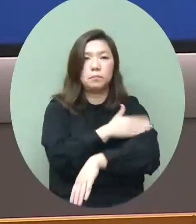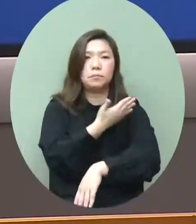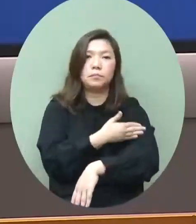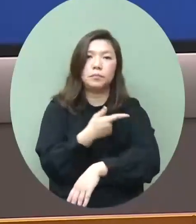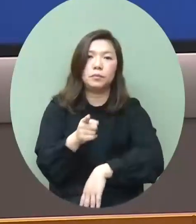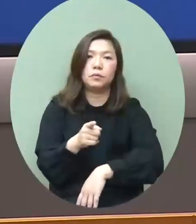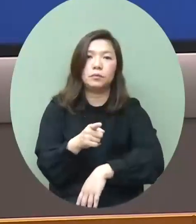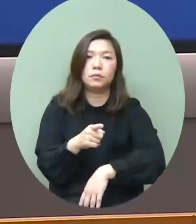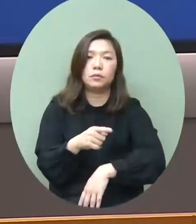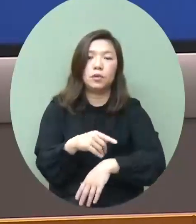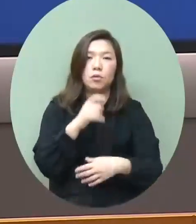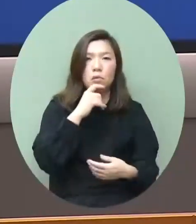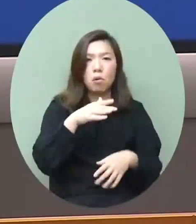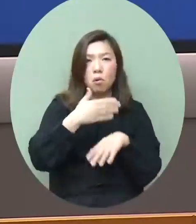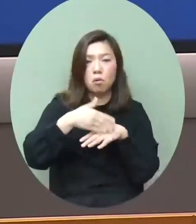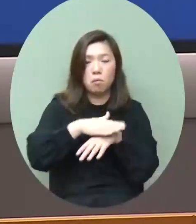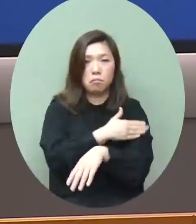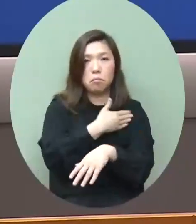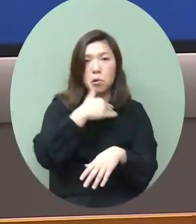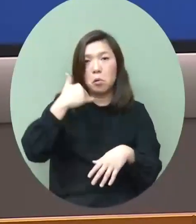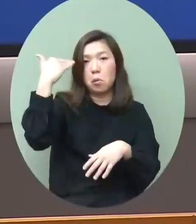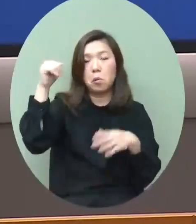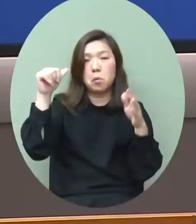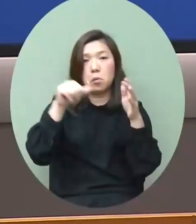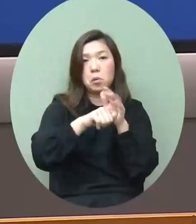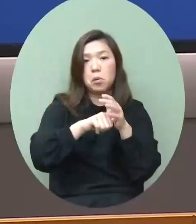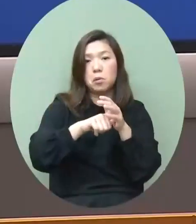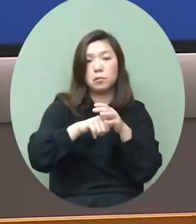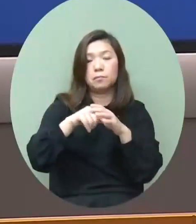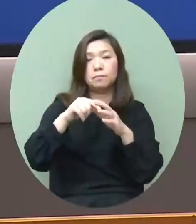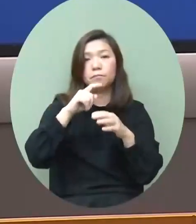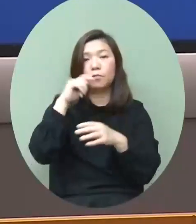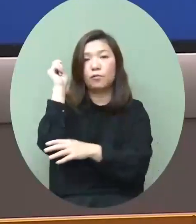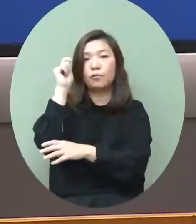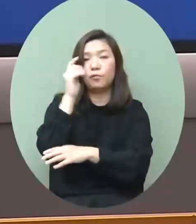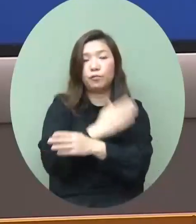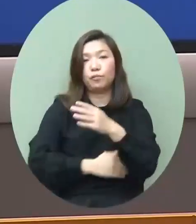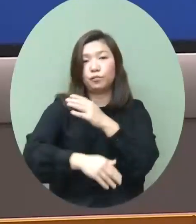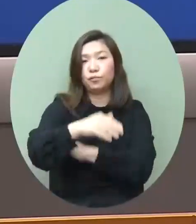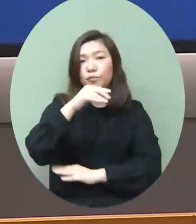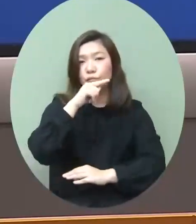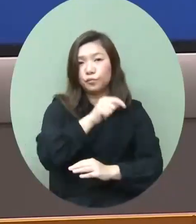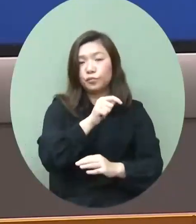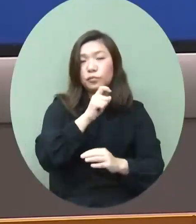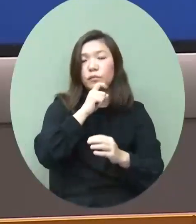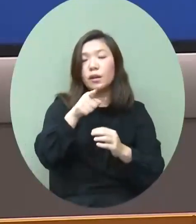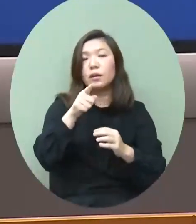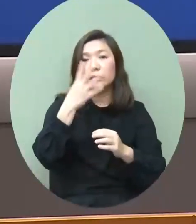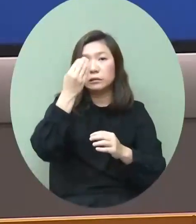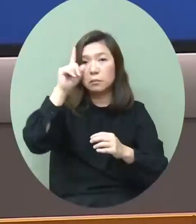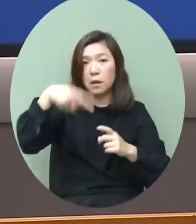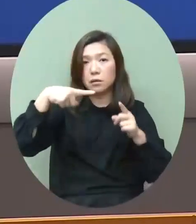外籍融工高峰期據勞工合福利局局長時上跟大家說是40萬人